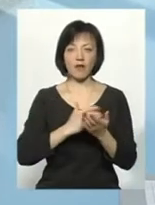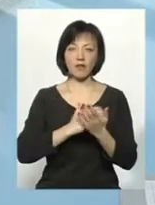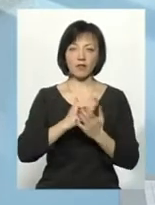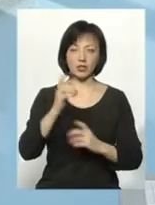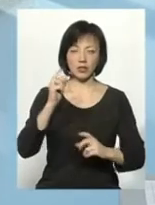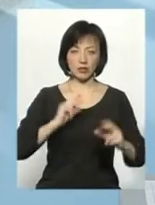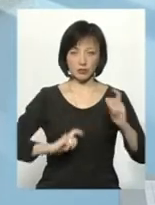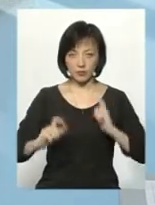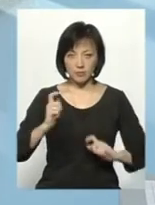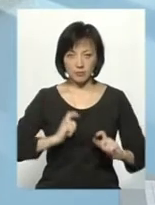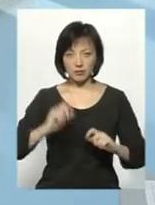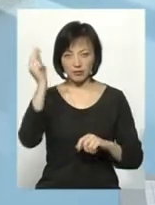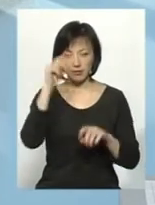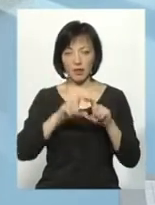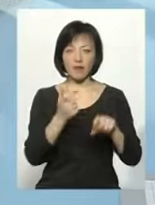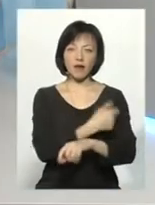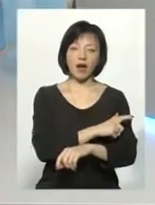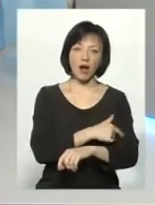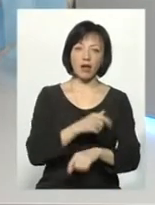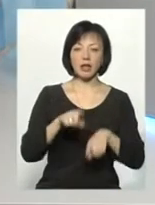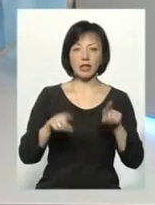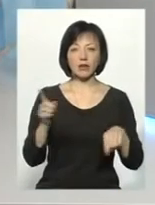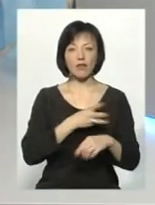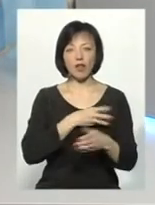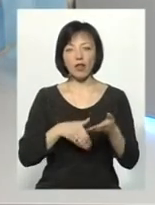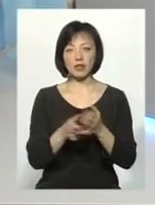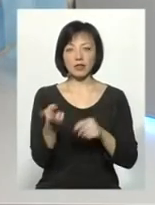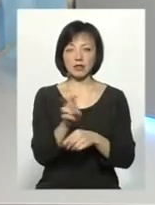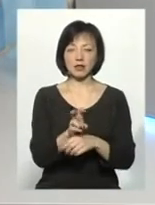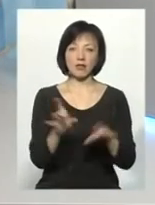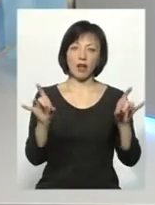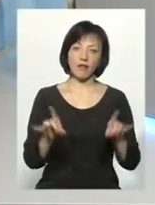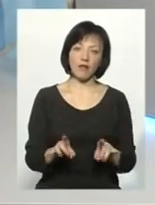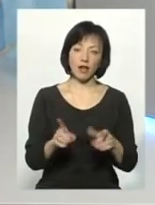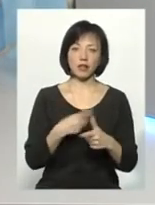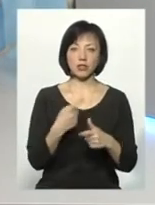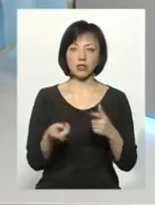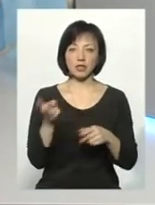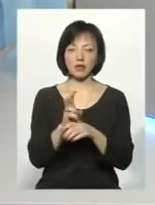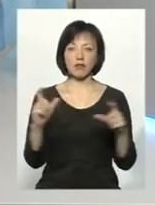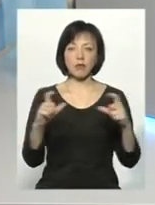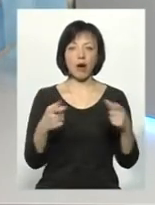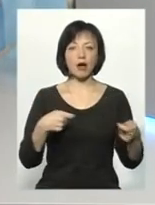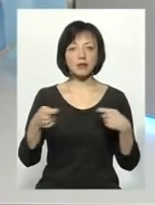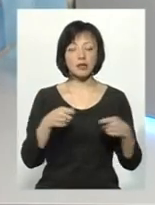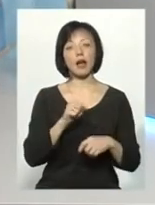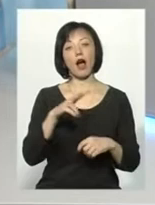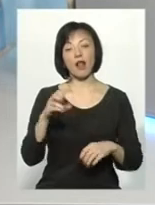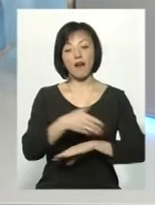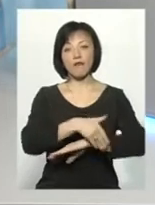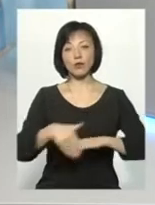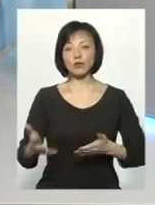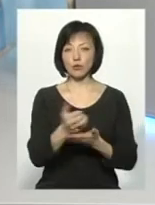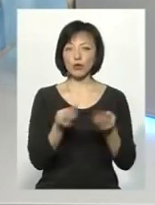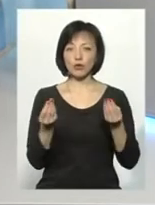навчальних закладах, в лікарнях. Іноді волонтер може зайти в кафе чи може зайти в магазин. Але вуличного